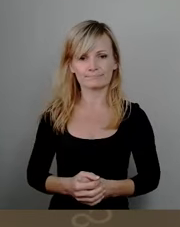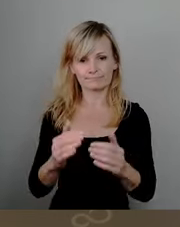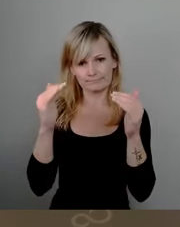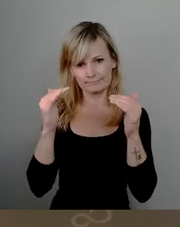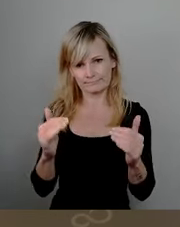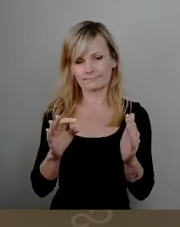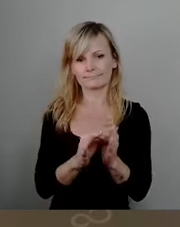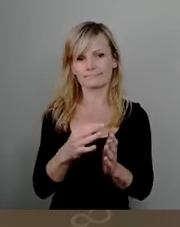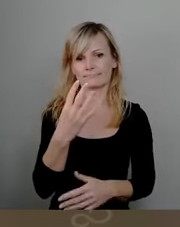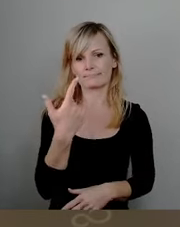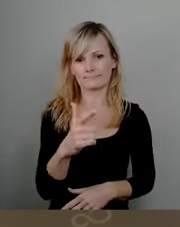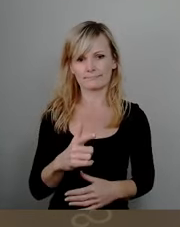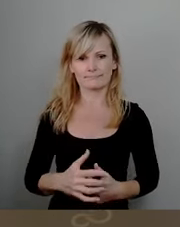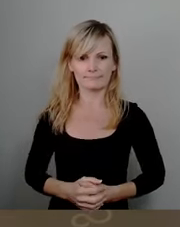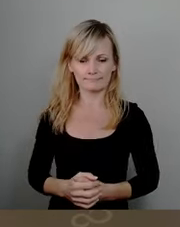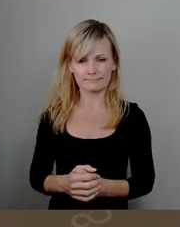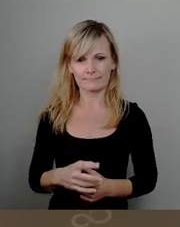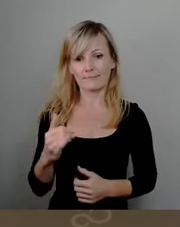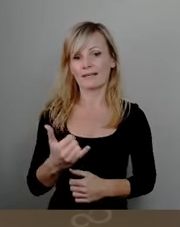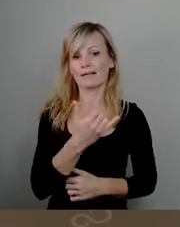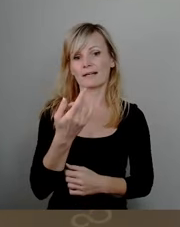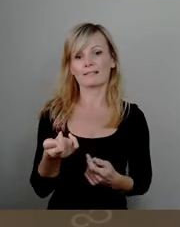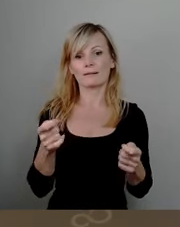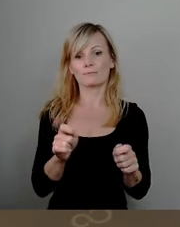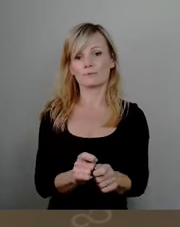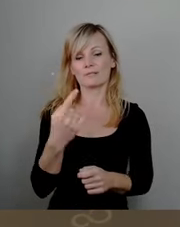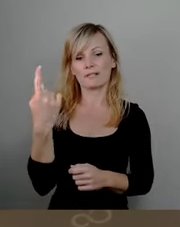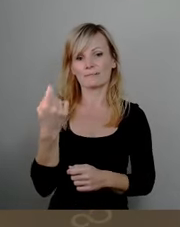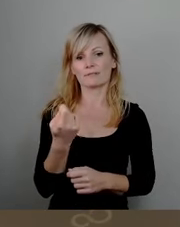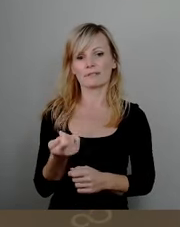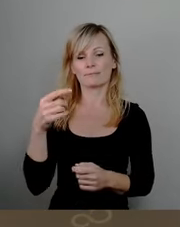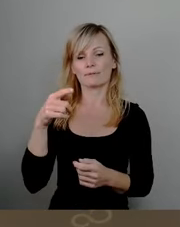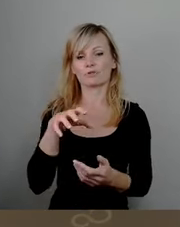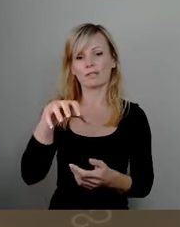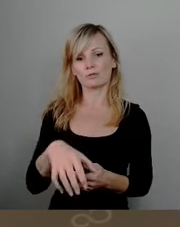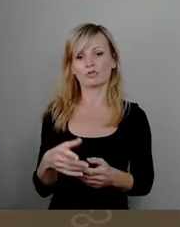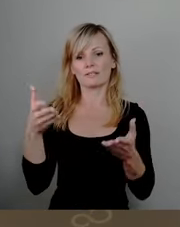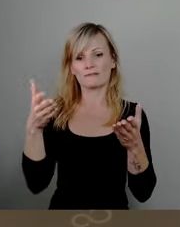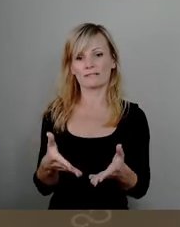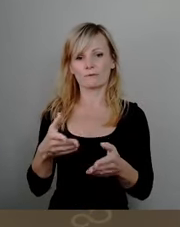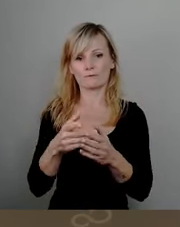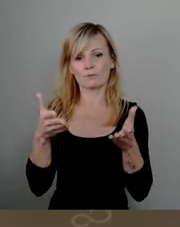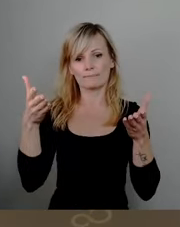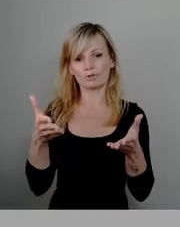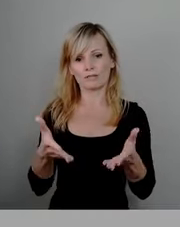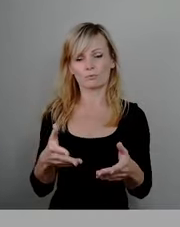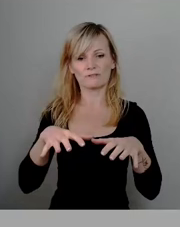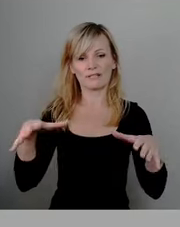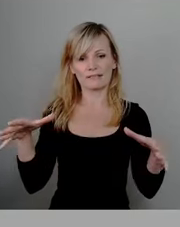in 23. Jahresabschluss Eigenbetrieb Stadtentwässerung. und Bestattungswesen und Ich bitte um das Stimmzeichen.